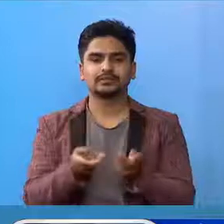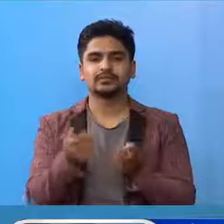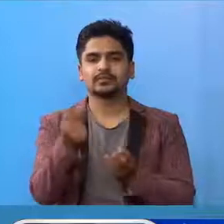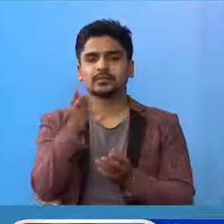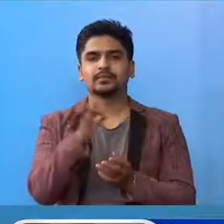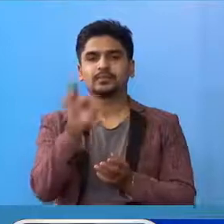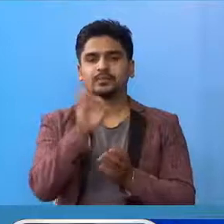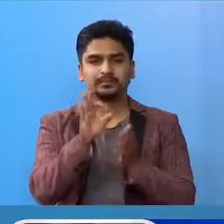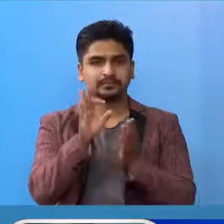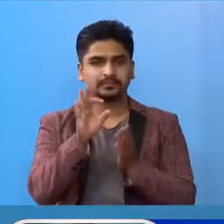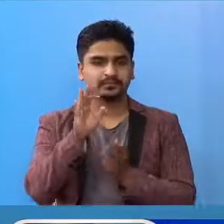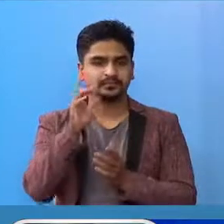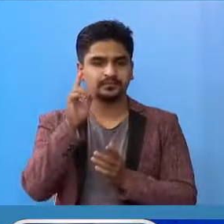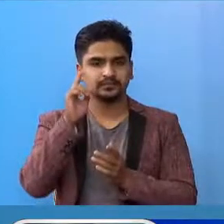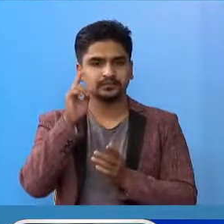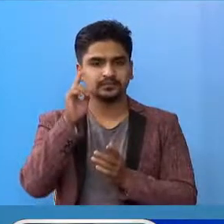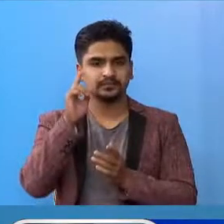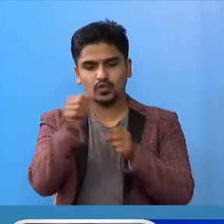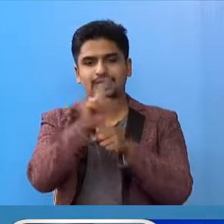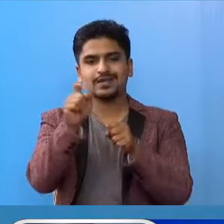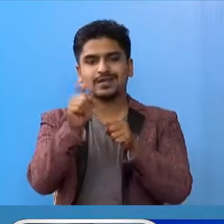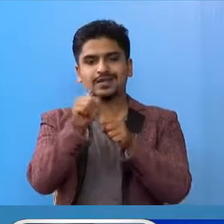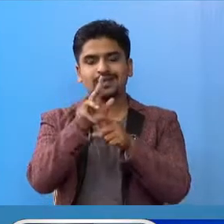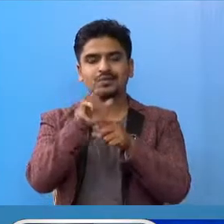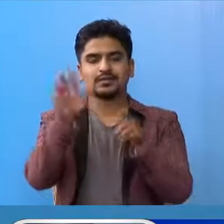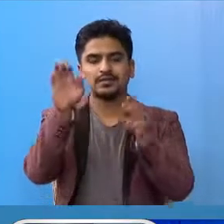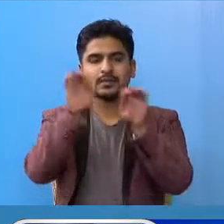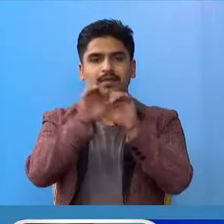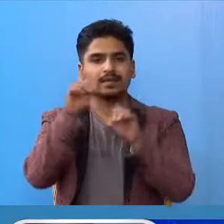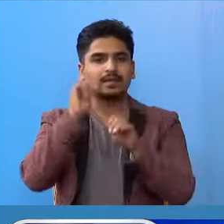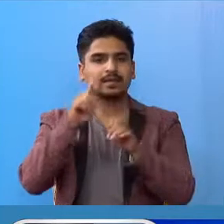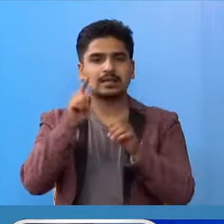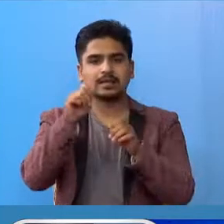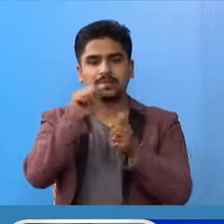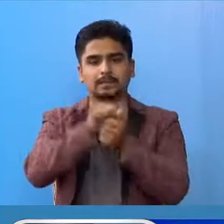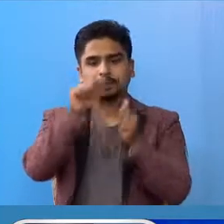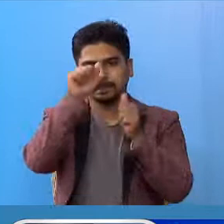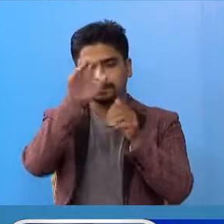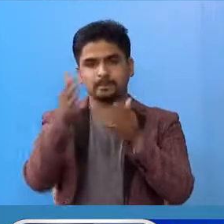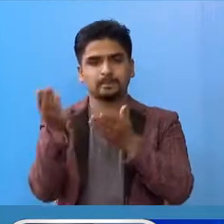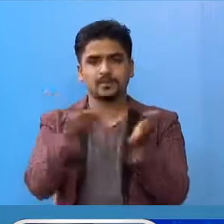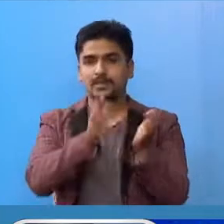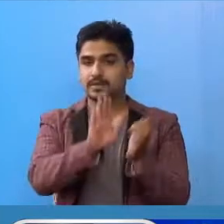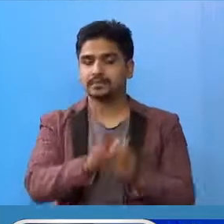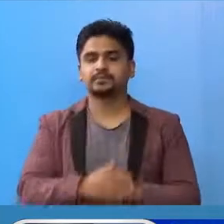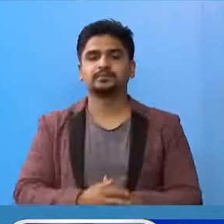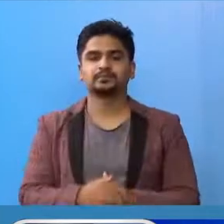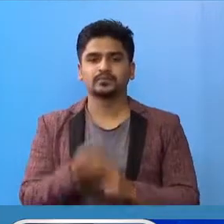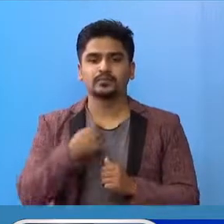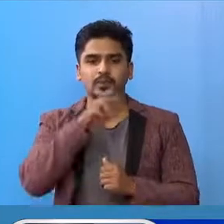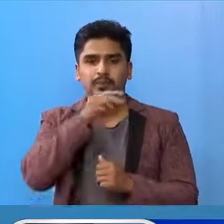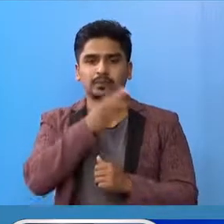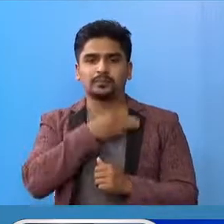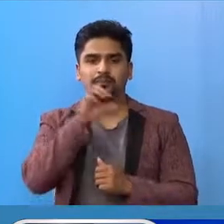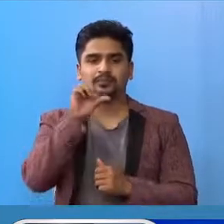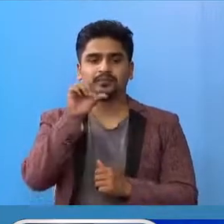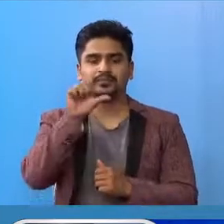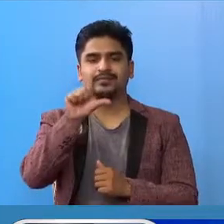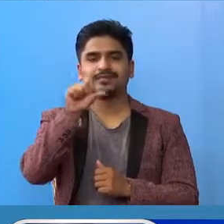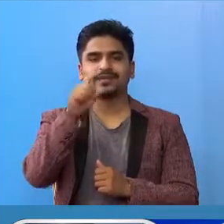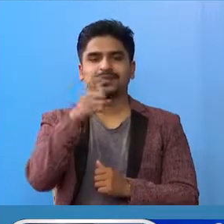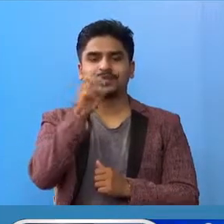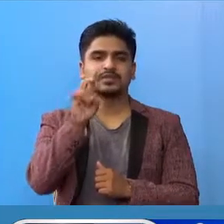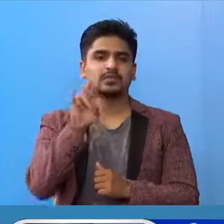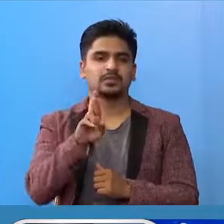ठ्थया मंत्रा लेको COVID-19 संबंदी नियमित प्रेस ब्रिफेंग मां स्वागत चा। मौ प्राध्यपक डाक्ट जागे